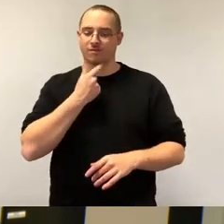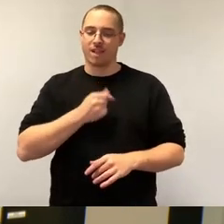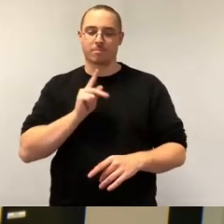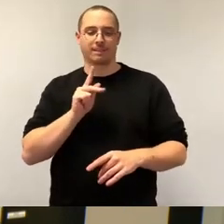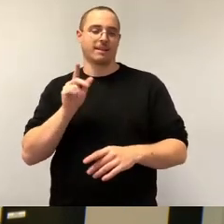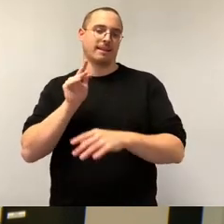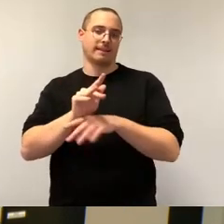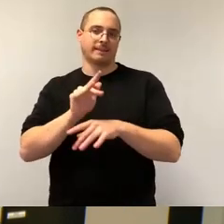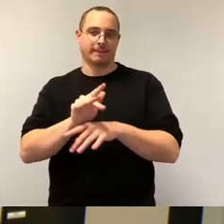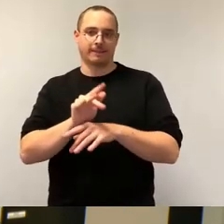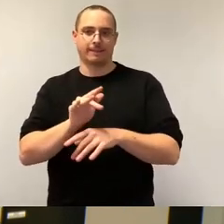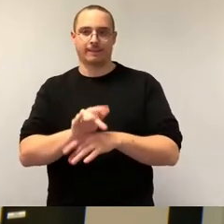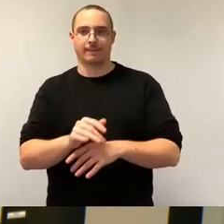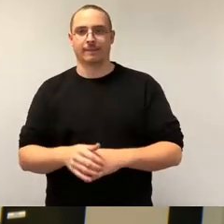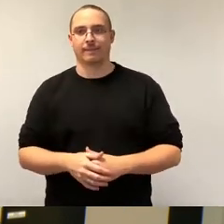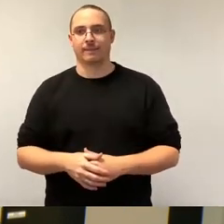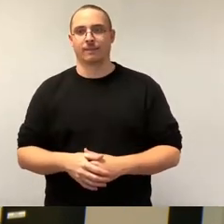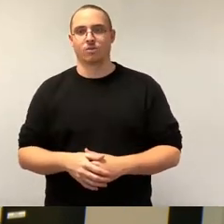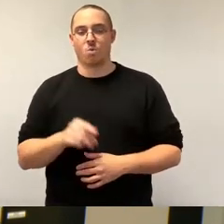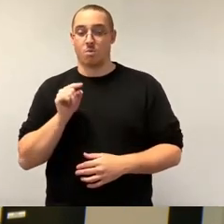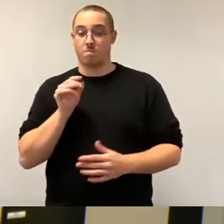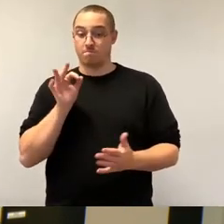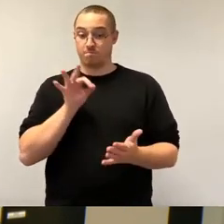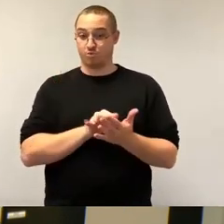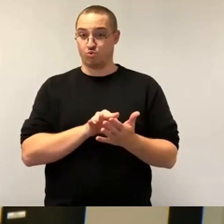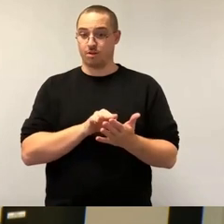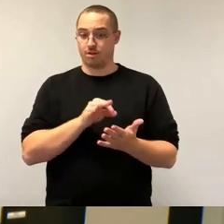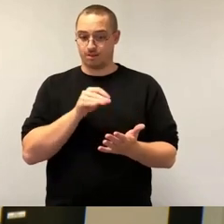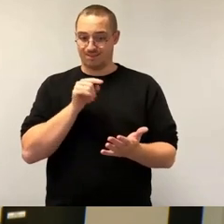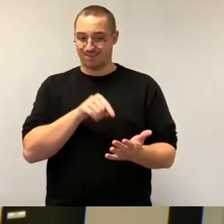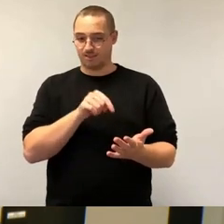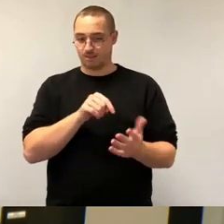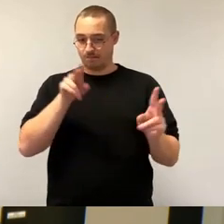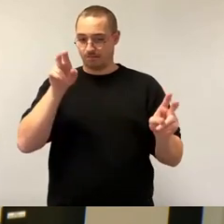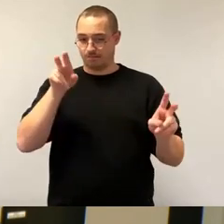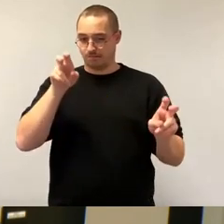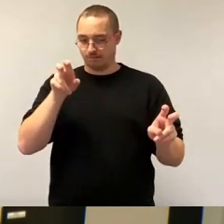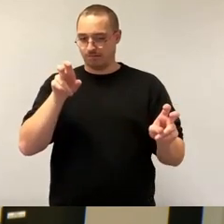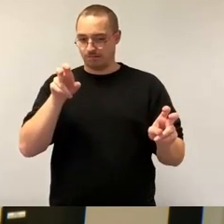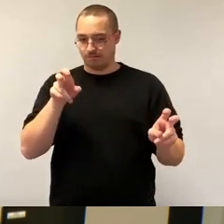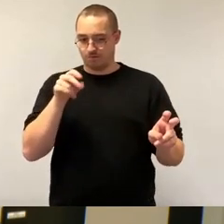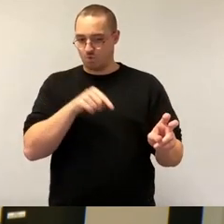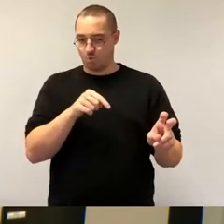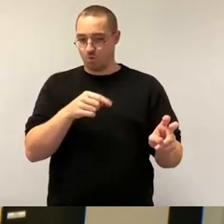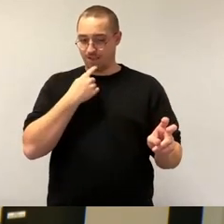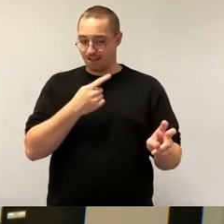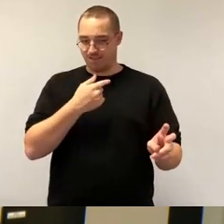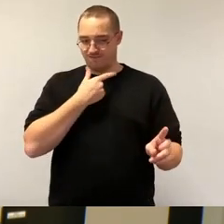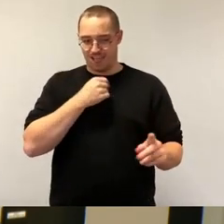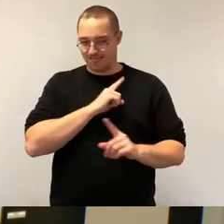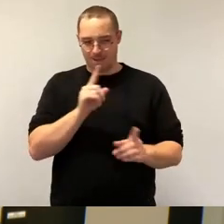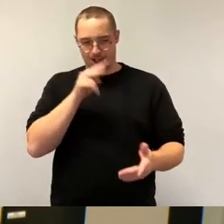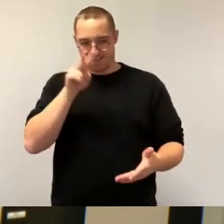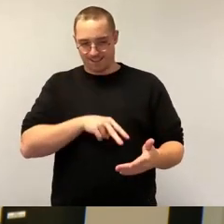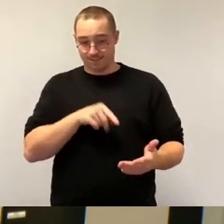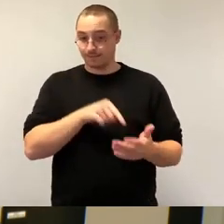Punkt nicht mehr lesen. Nicht mehr. Da war ein Artikel von Claudia Lörth, Bild-Zeitung, fünfter,